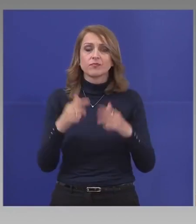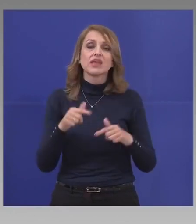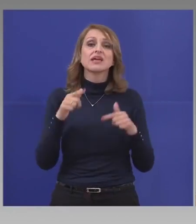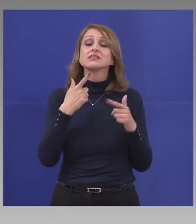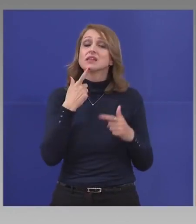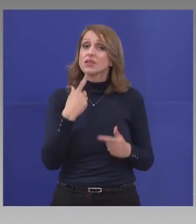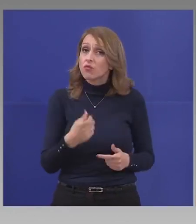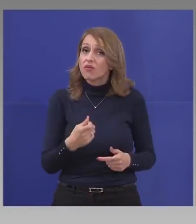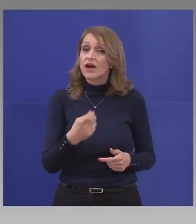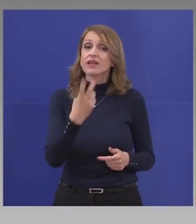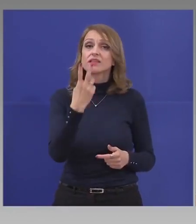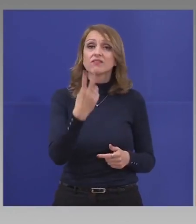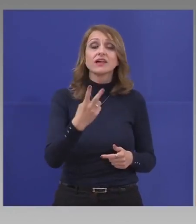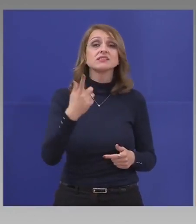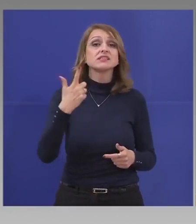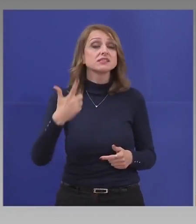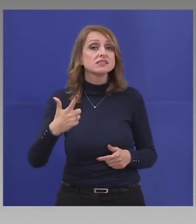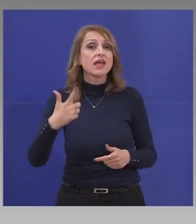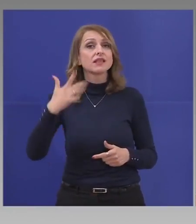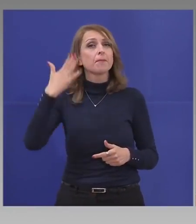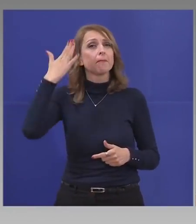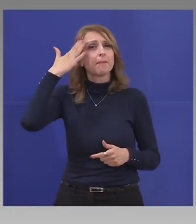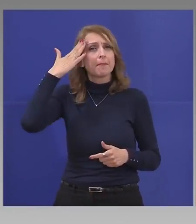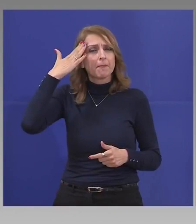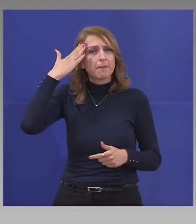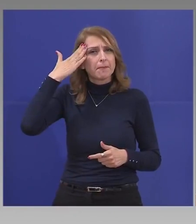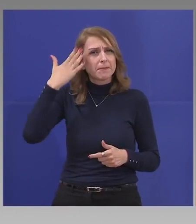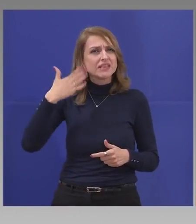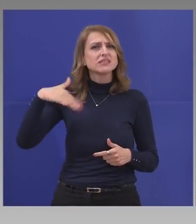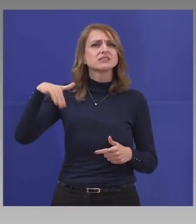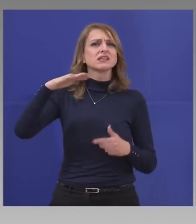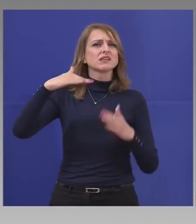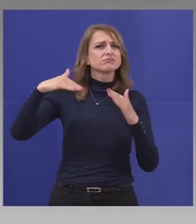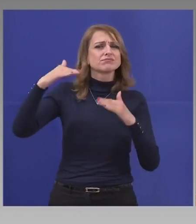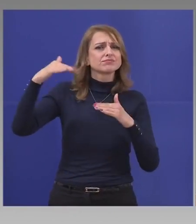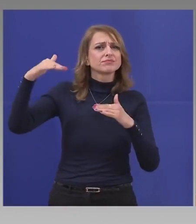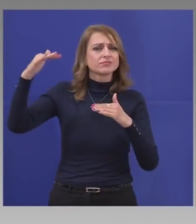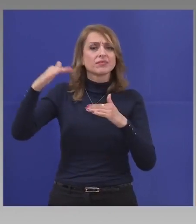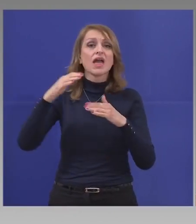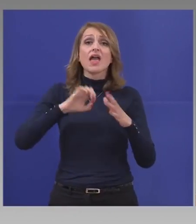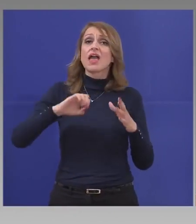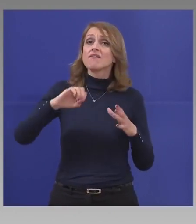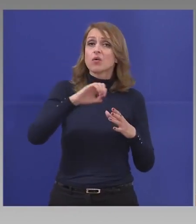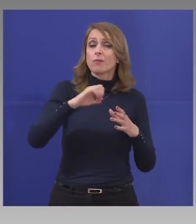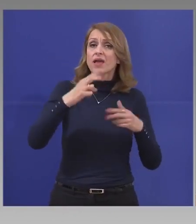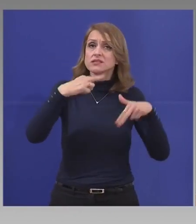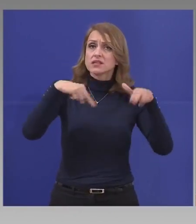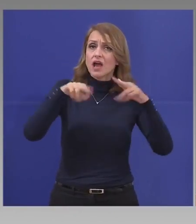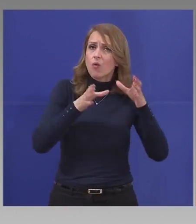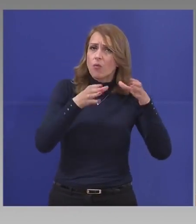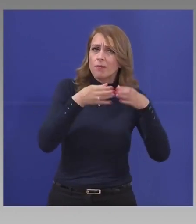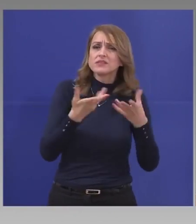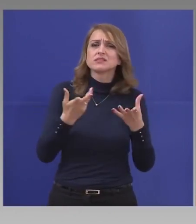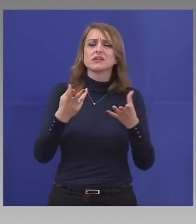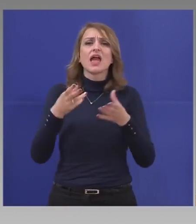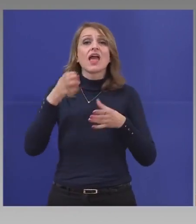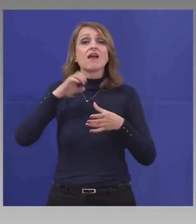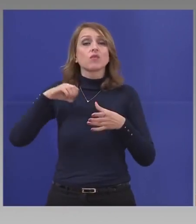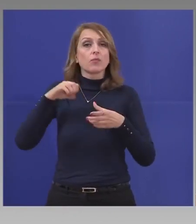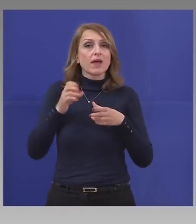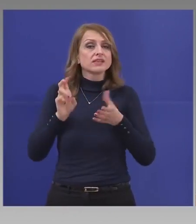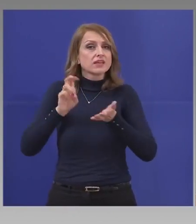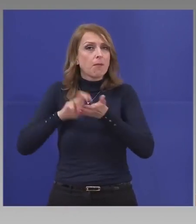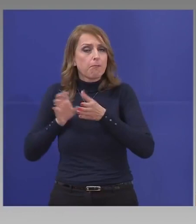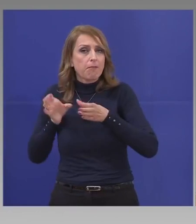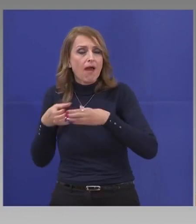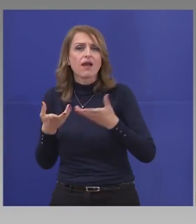27 премьери, президенти, канцлери с Европейската комисия, Европейската Централна банка, Европейския